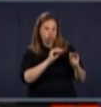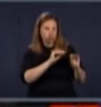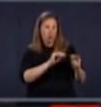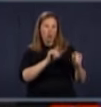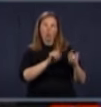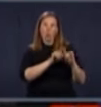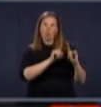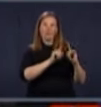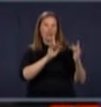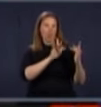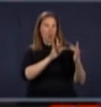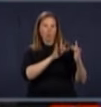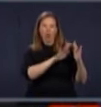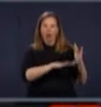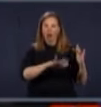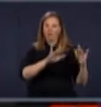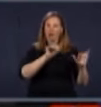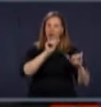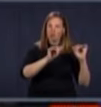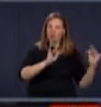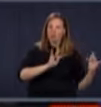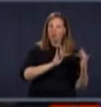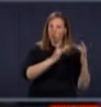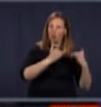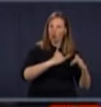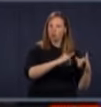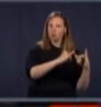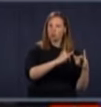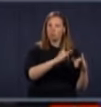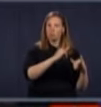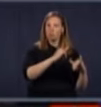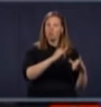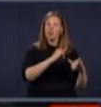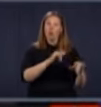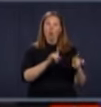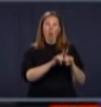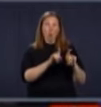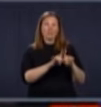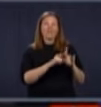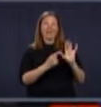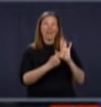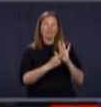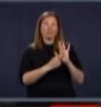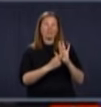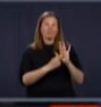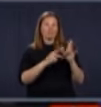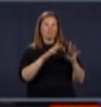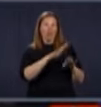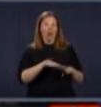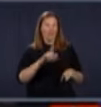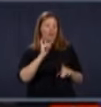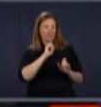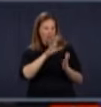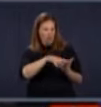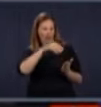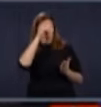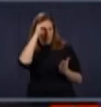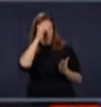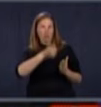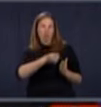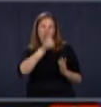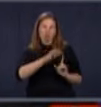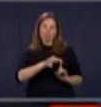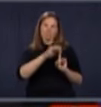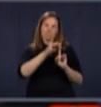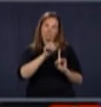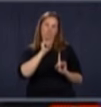avec les jeunes, entre autres, en particulier, ceux qui ont des difficultés d'apprentissage. Il